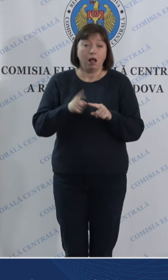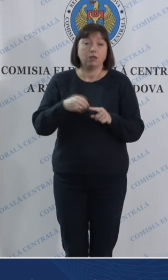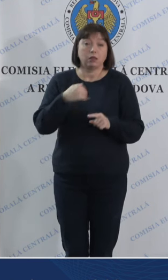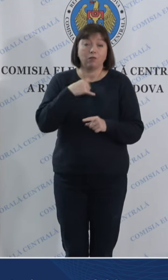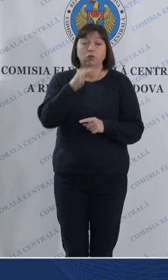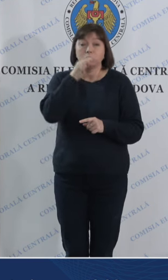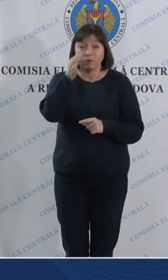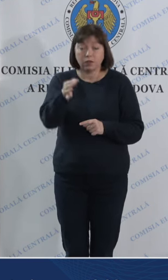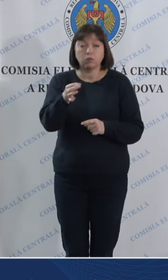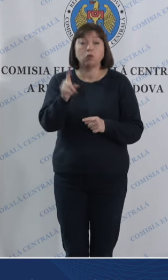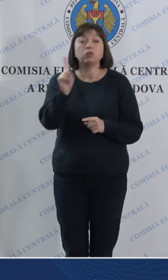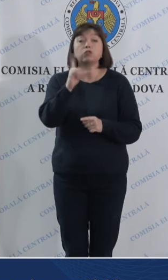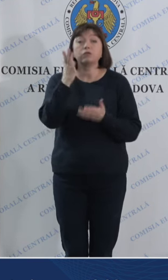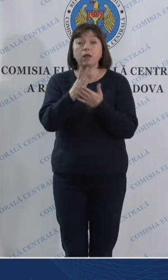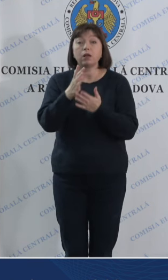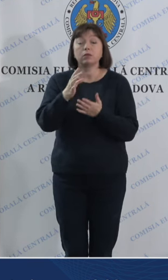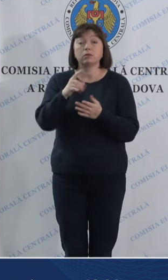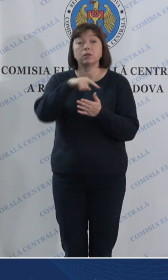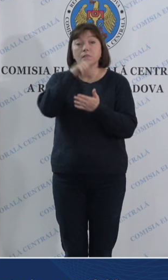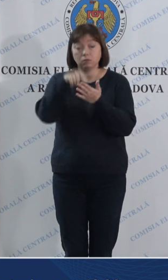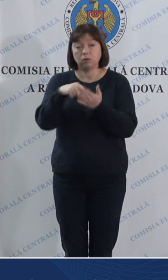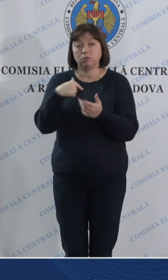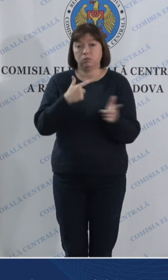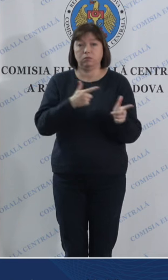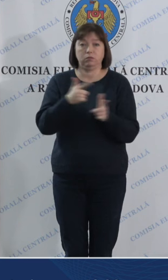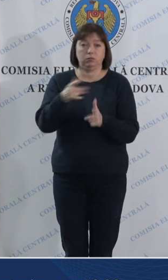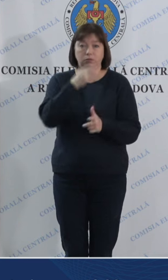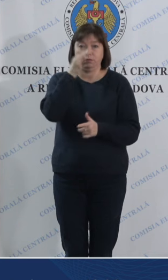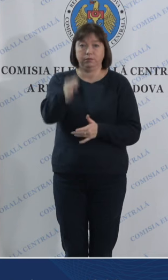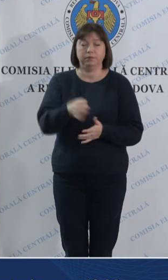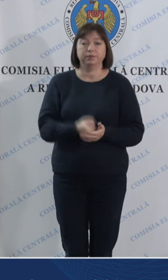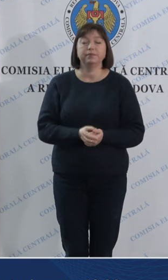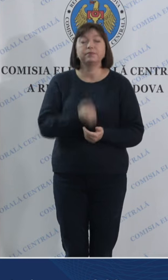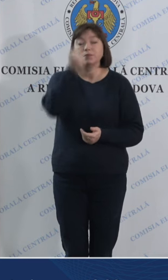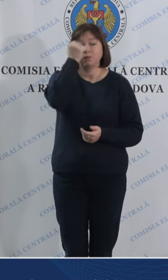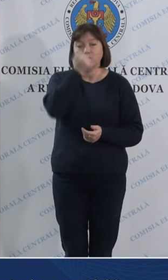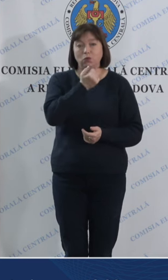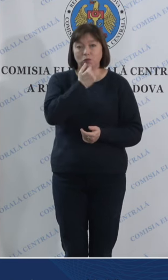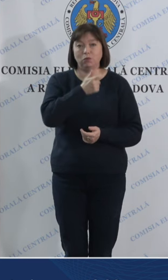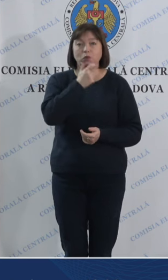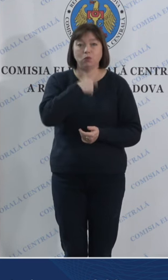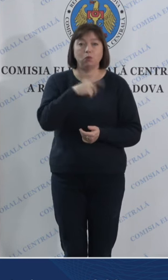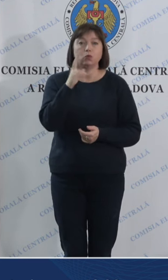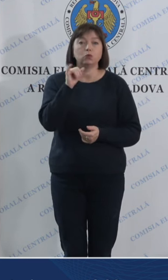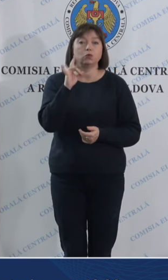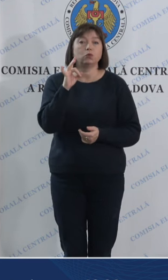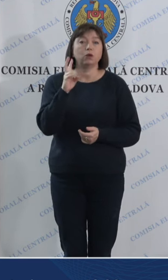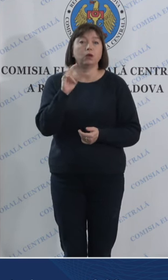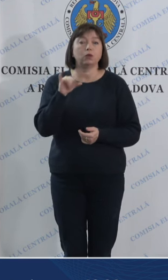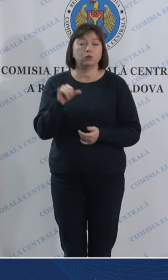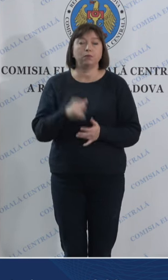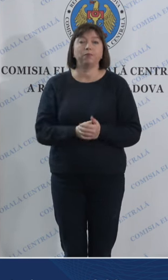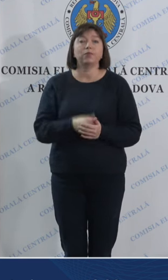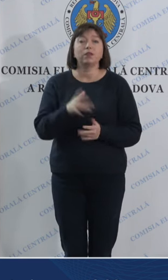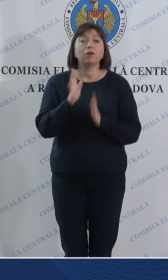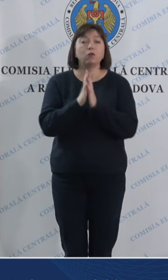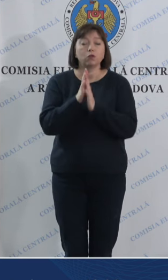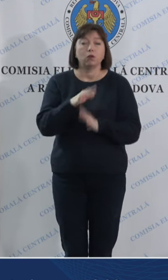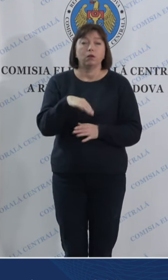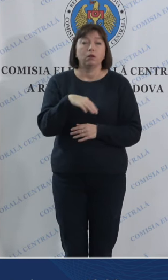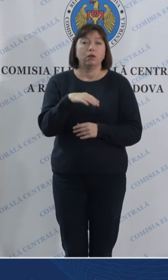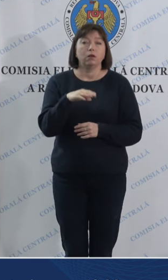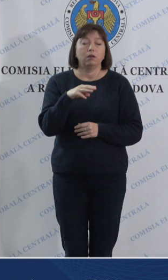sunt întrebări de partea mimbrilor, sunt gata să răspund. Mulțumim, domnule Țurcanu. O rog pe doamna